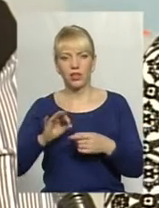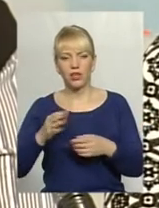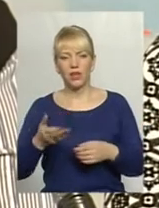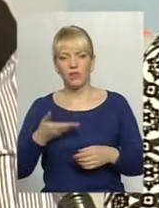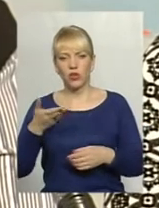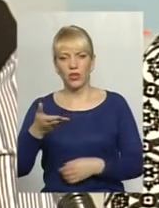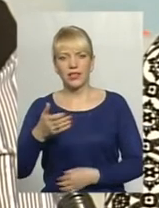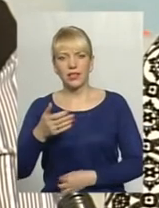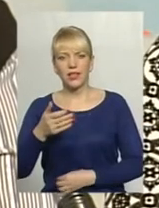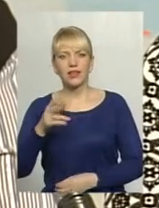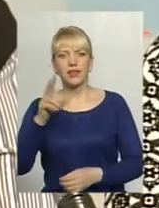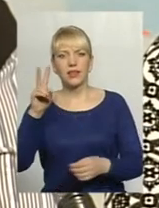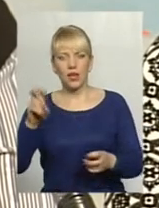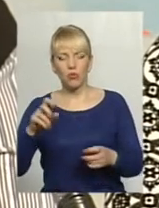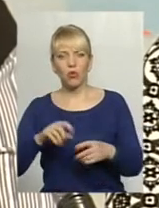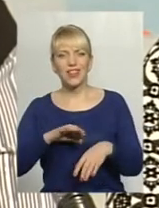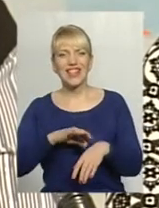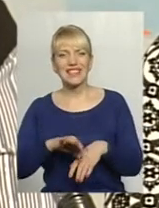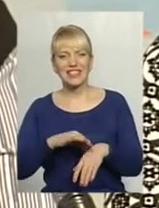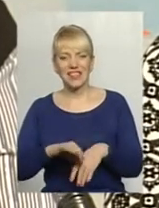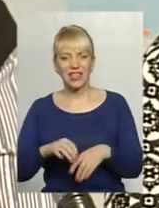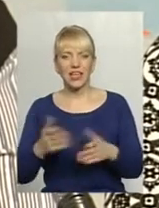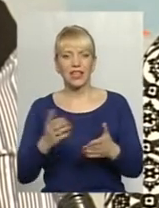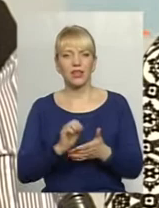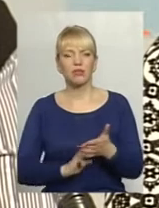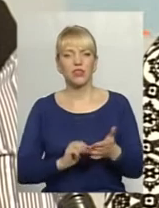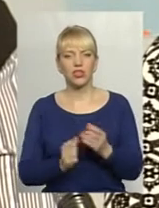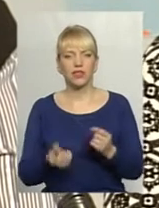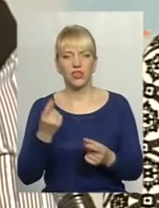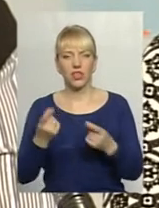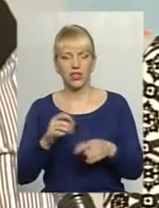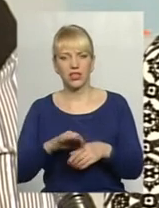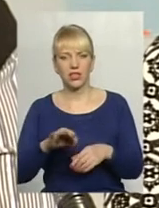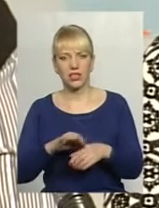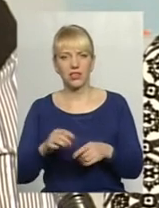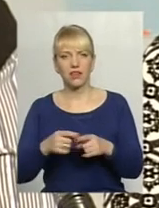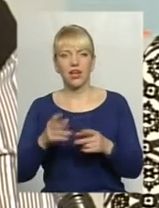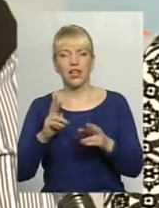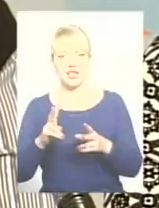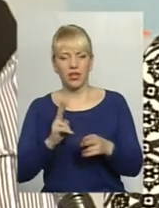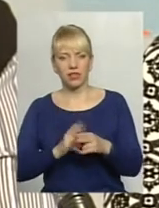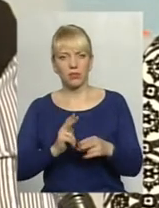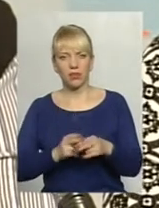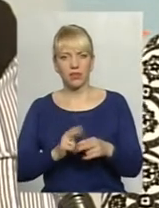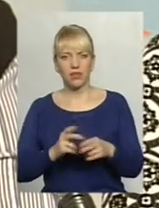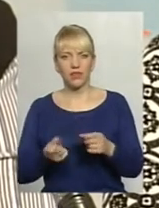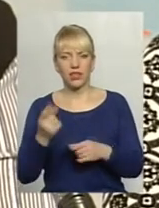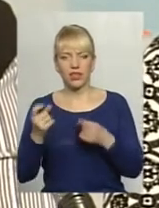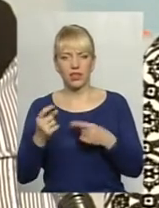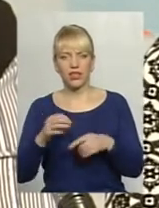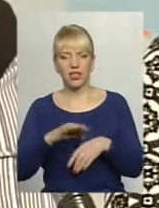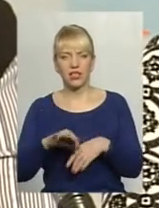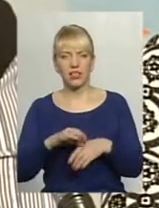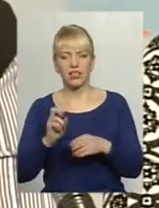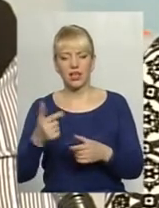тема саме насилля, які причини виникнення насильства, як запобігти виникненню насильства, як себе захистити,